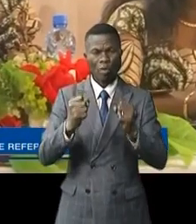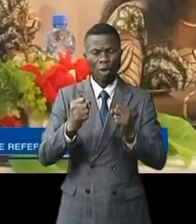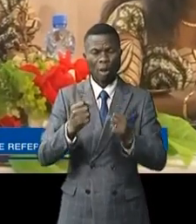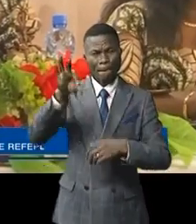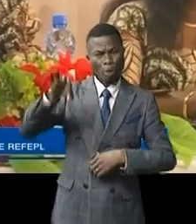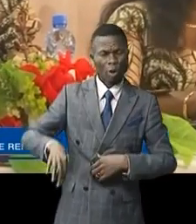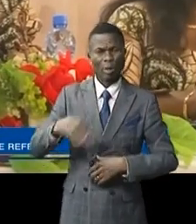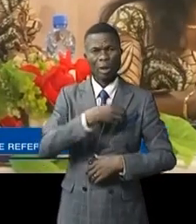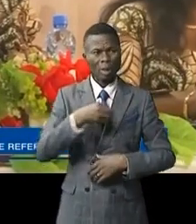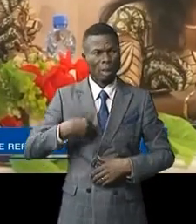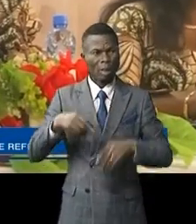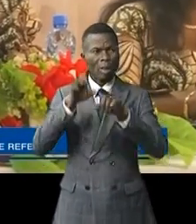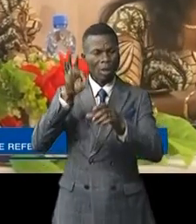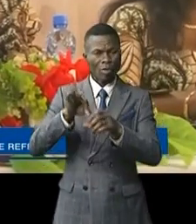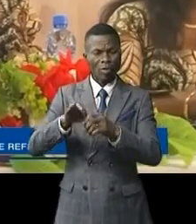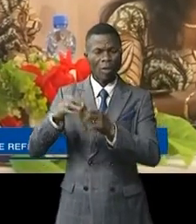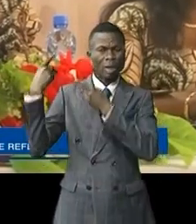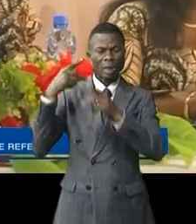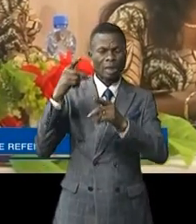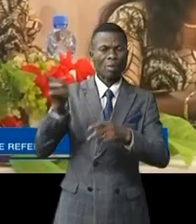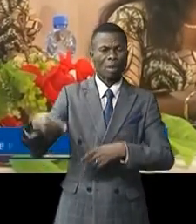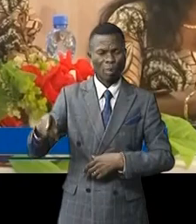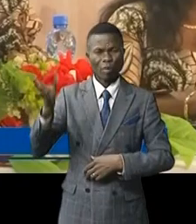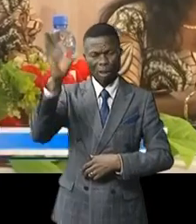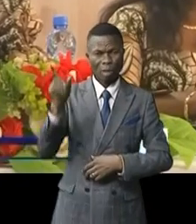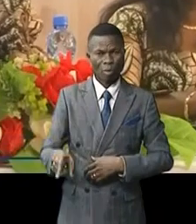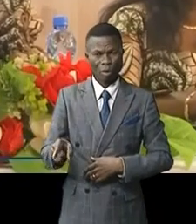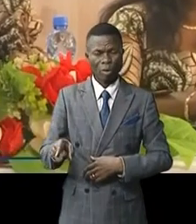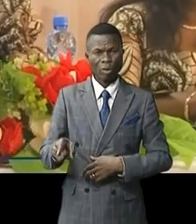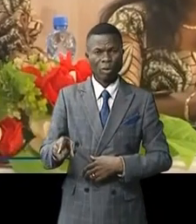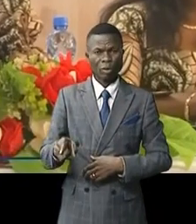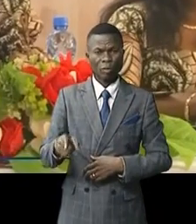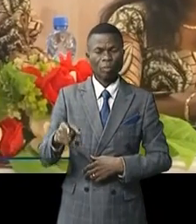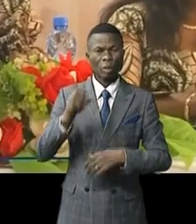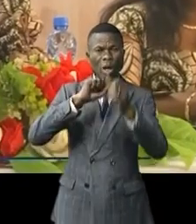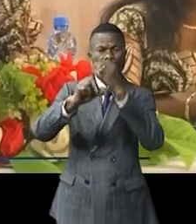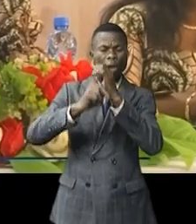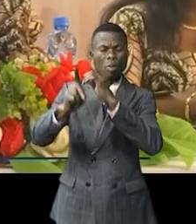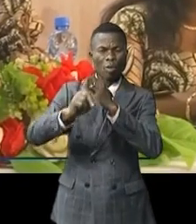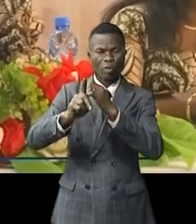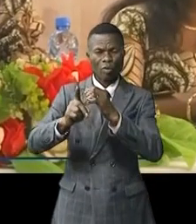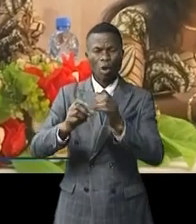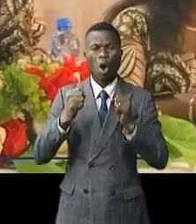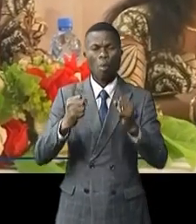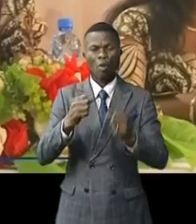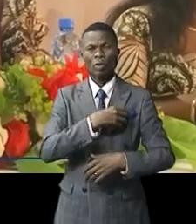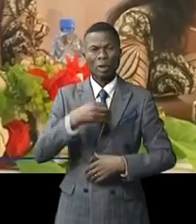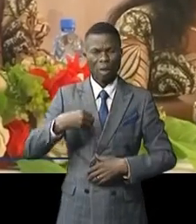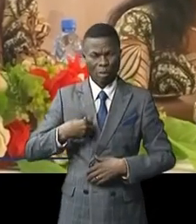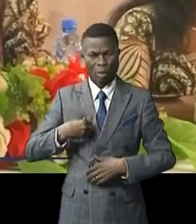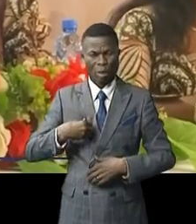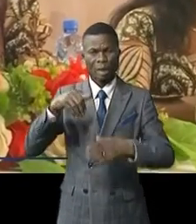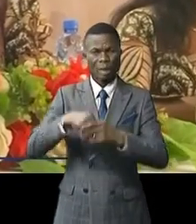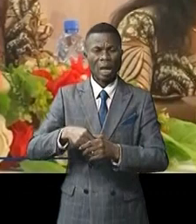faveur des femmes élues députées provinciales et locales en particulier, promouvoir les leaderships féminins dans la gouvernance